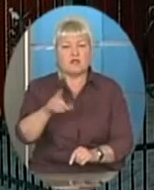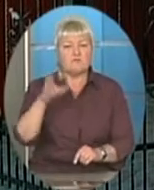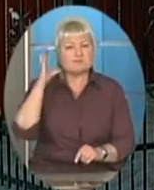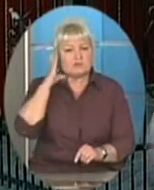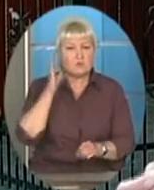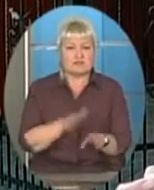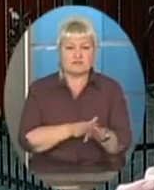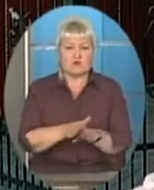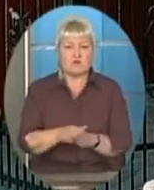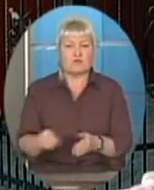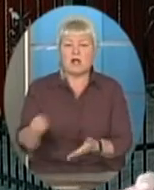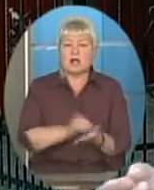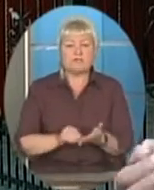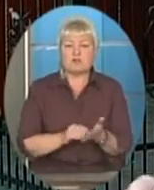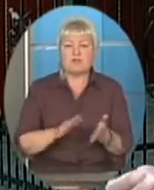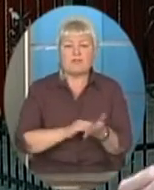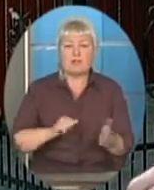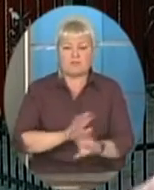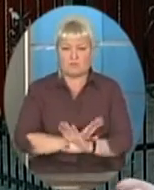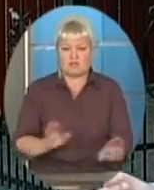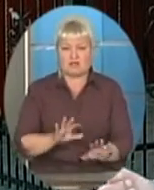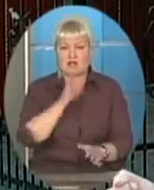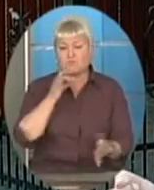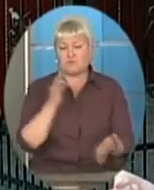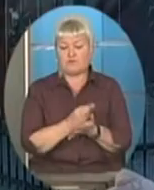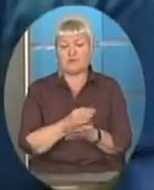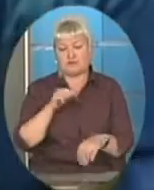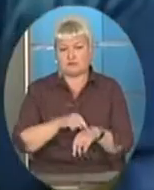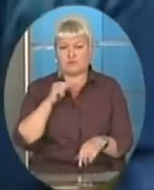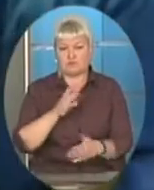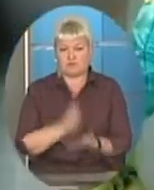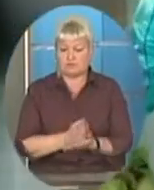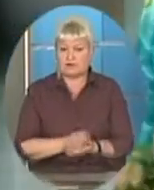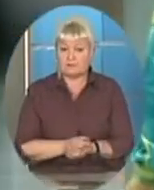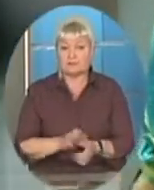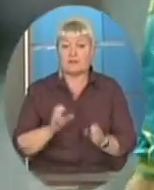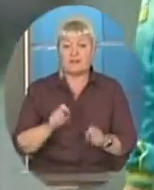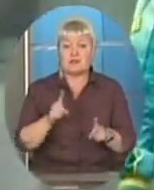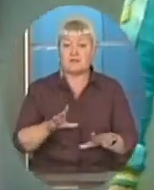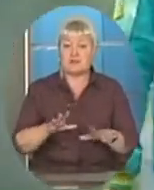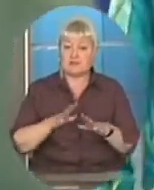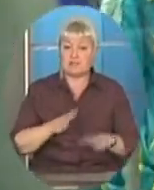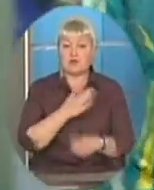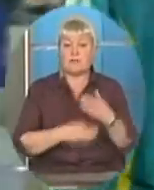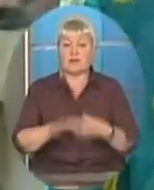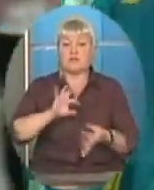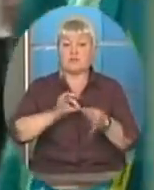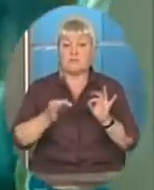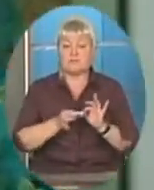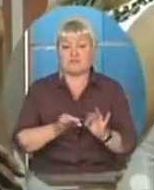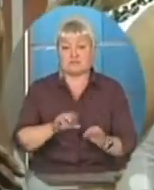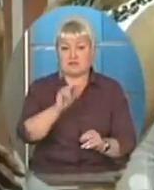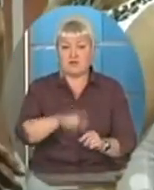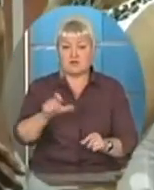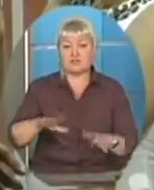тренувань не пропускає нічого, відповідальність, відчуває відповідальність. Як би там не було, пара олімпійських призерів чекає